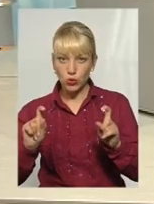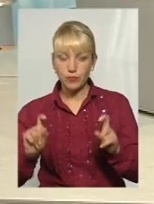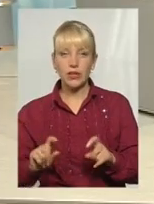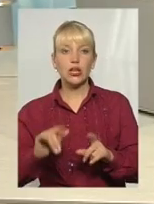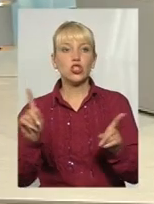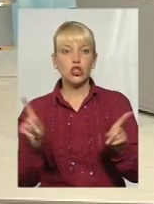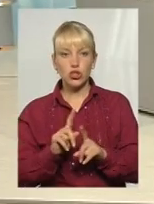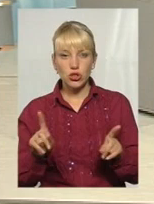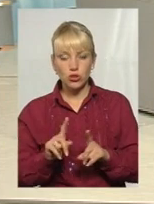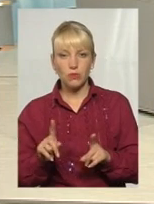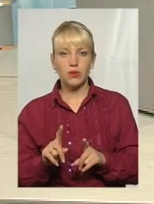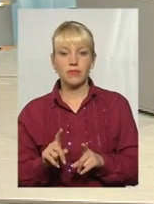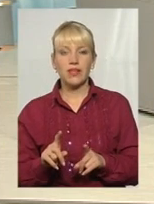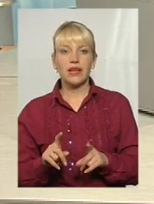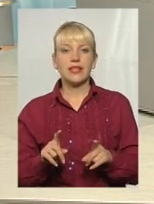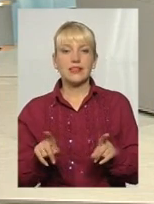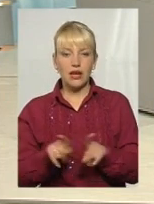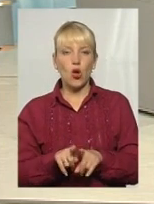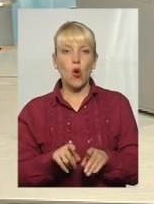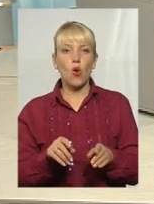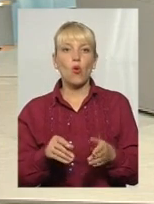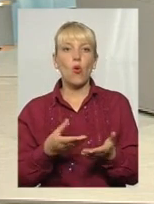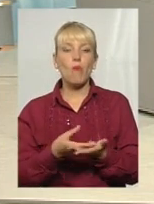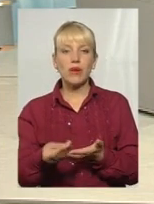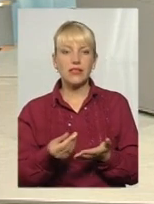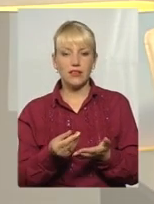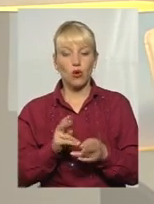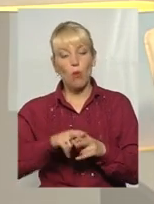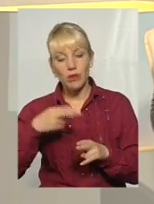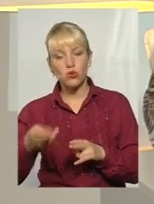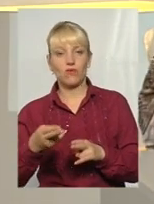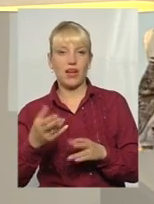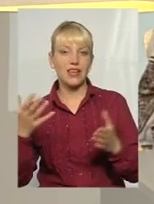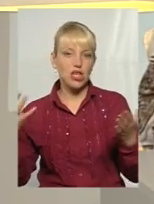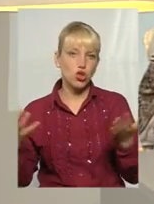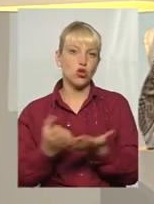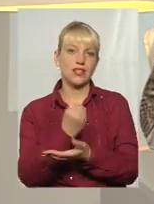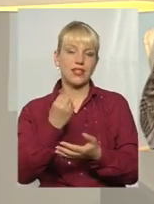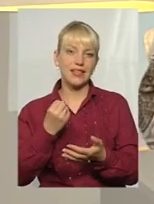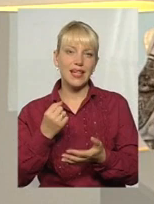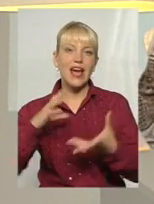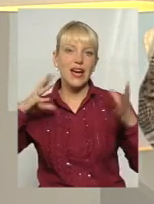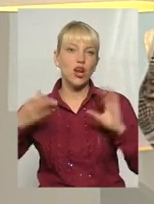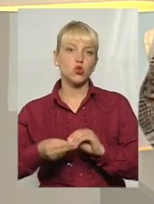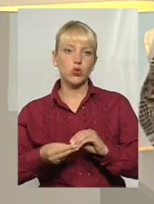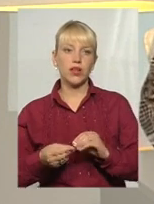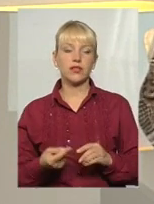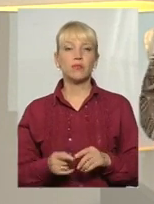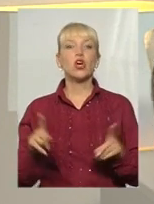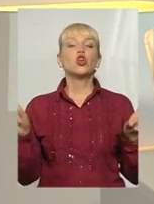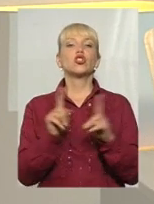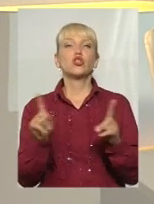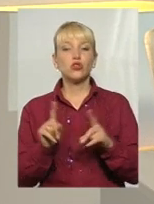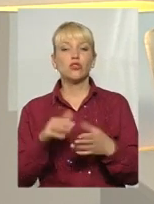якимось чином це компенсувати і досягти результата. Скажіть, будь ласка, те, що вже ухвалено,